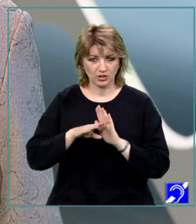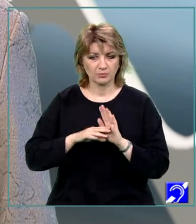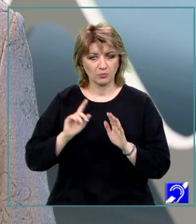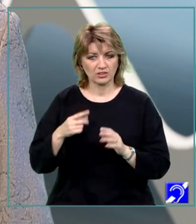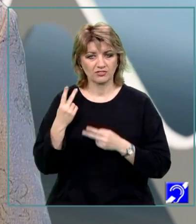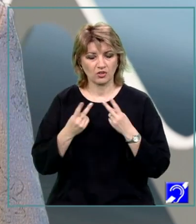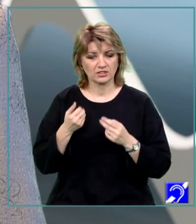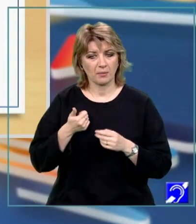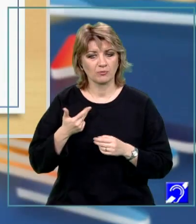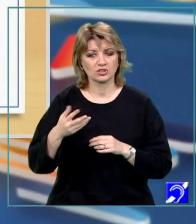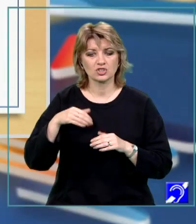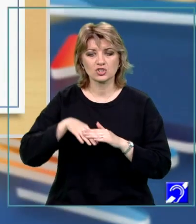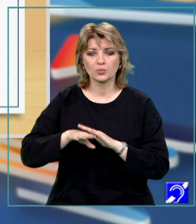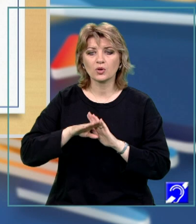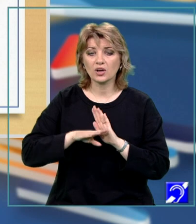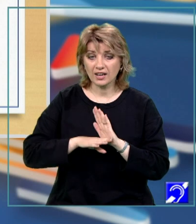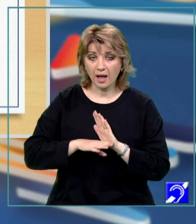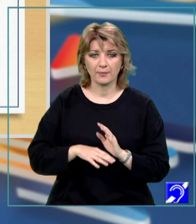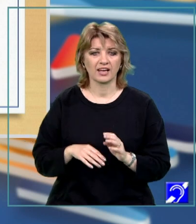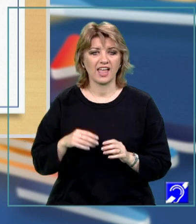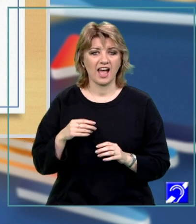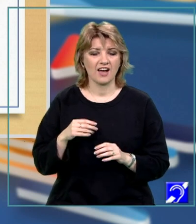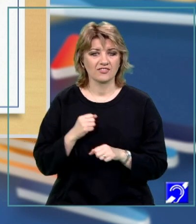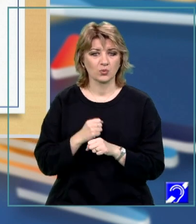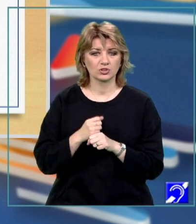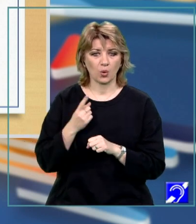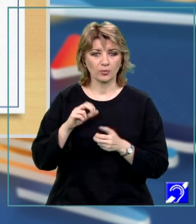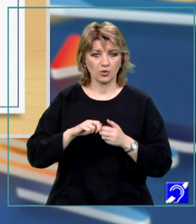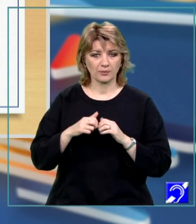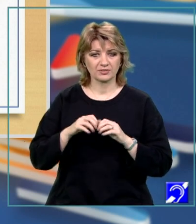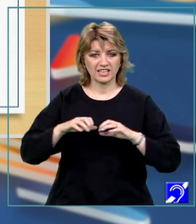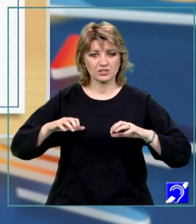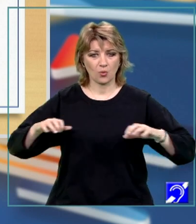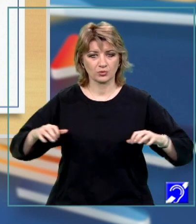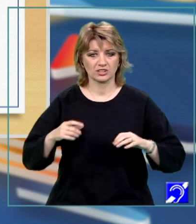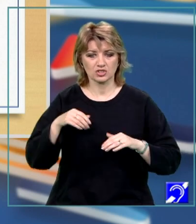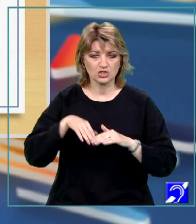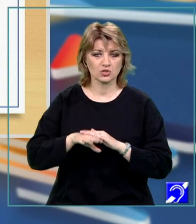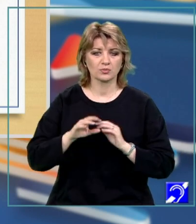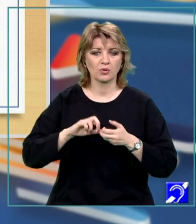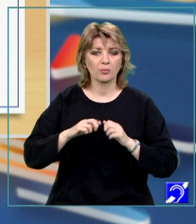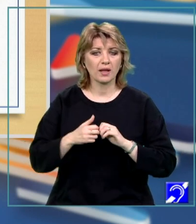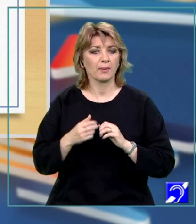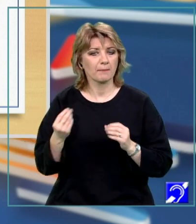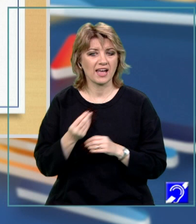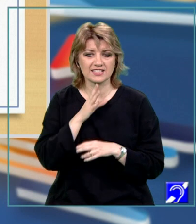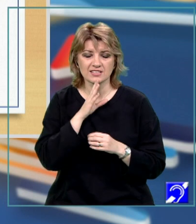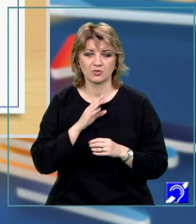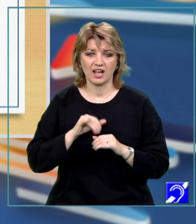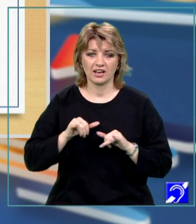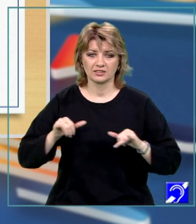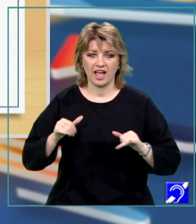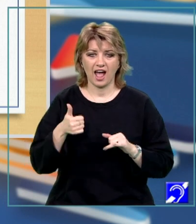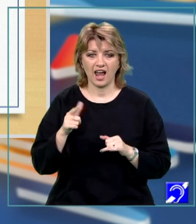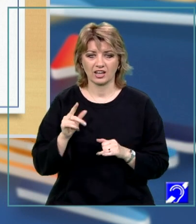utilizat de mai multe subprograme Realizarea unei probleme prin descompunerea ei în subprobleme mai simple, care conduc la elaborarea de